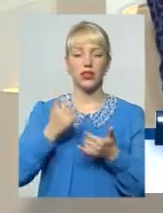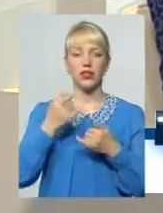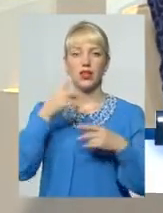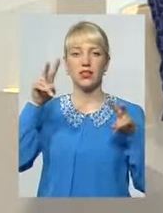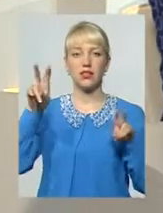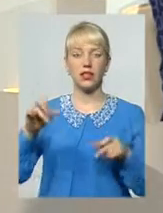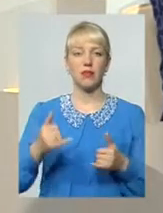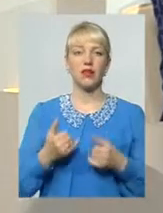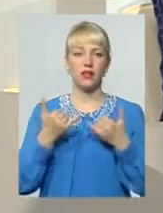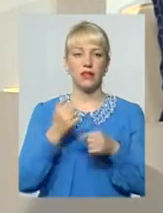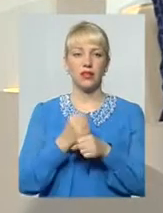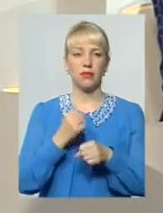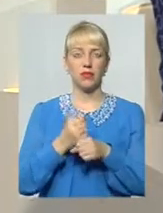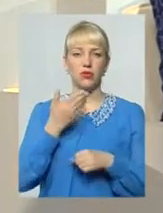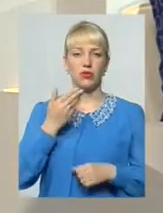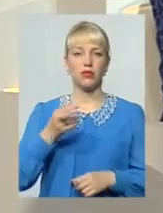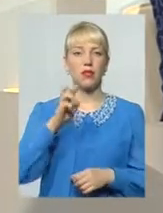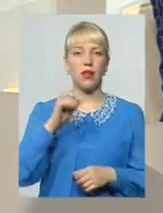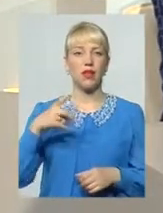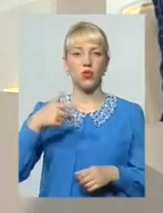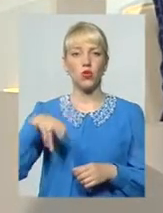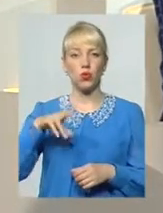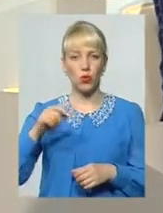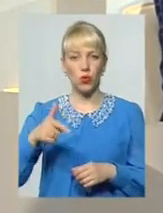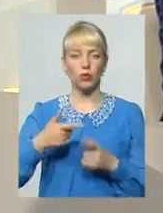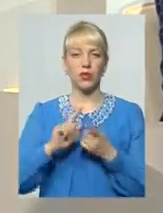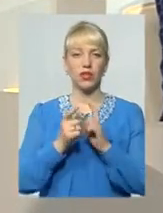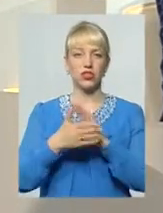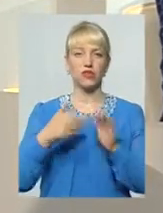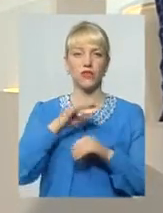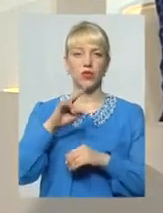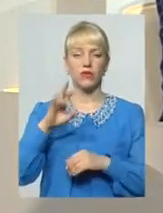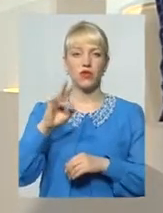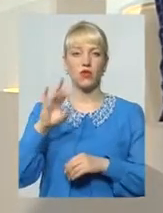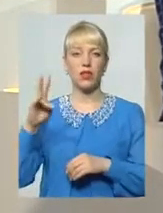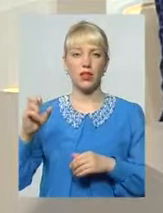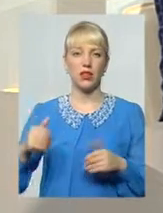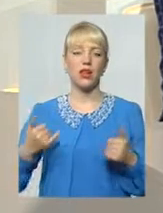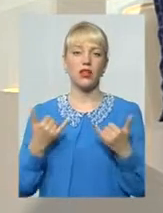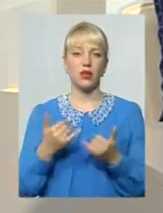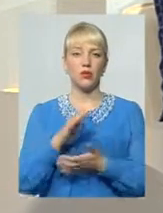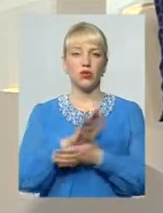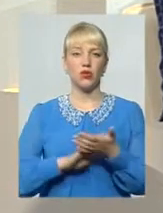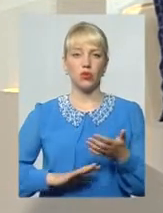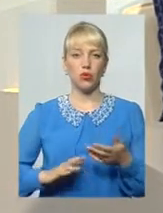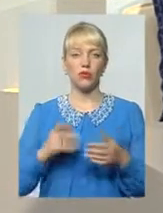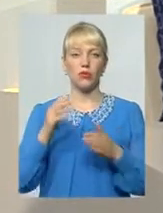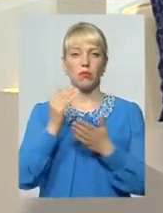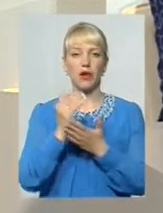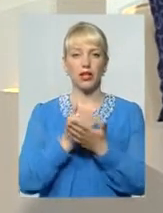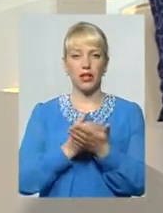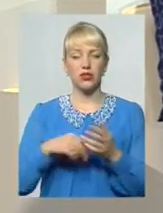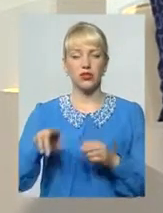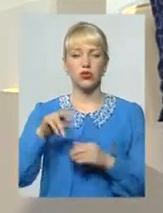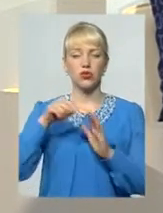ефірі тема Я Анна Бендюх, переклад на жестову мову Оксана Фіновська І нині ми продовжуємо цикл передач, які стосуються